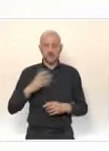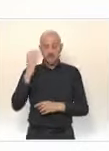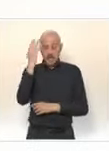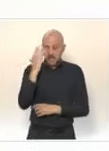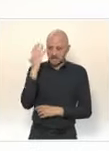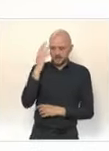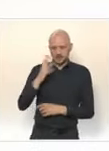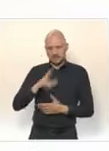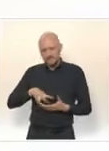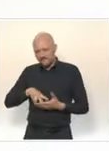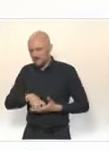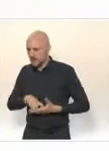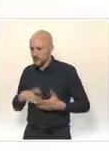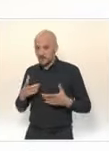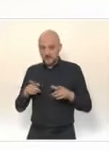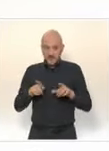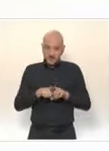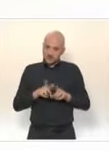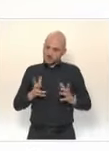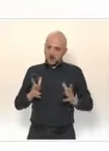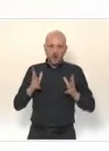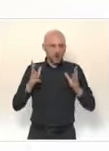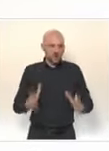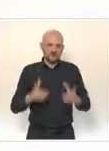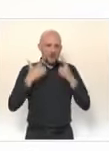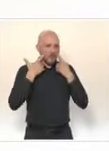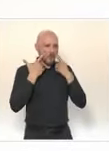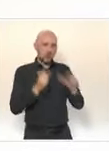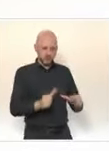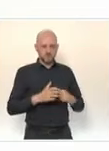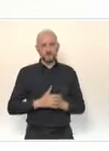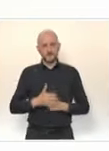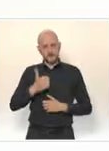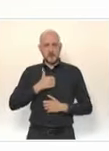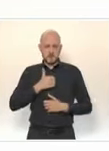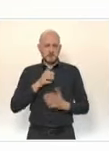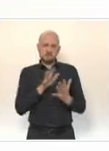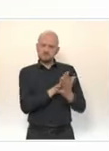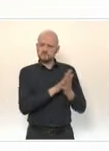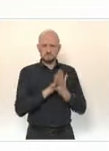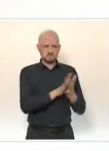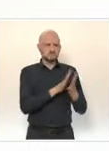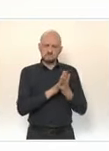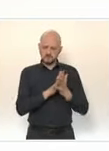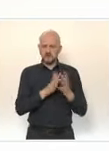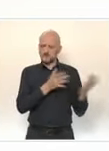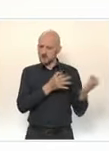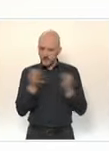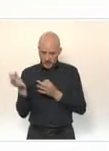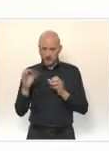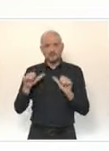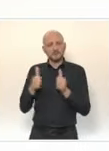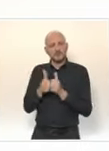et d'engagement exceptionnel auprès des malades. Je me rends régulièrement auprès de ces équipes avec le ministre de la Santé,